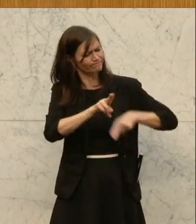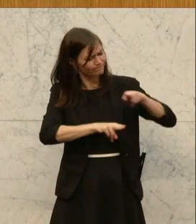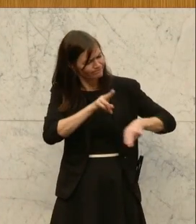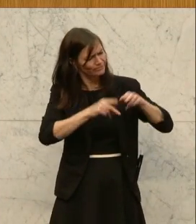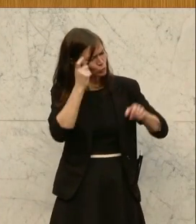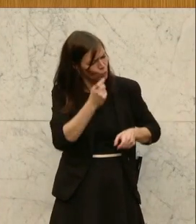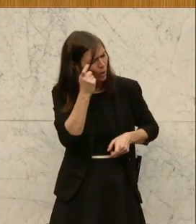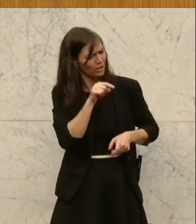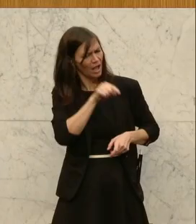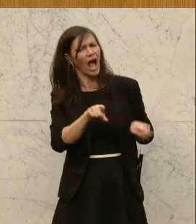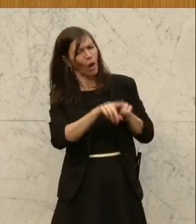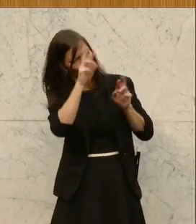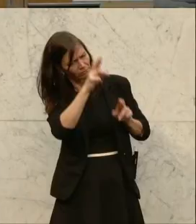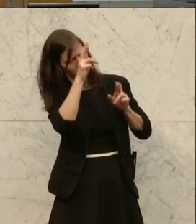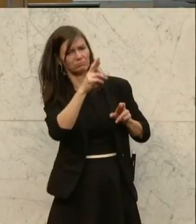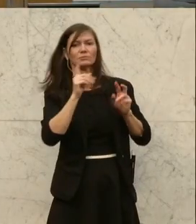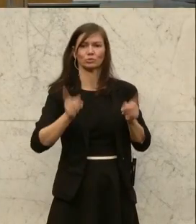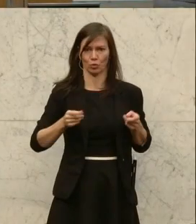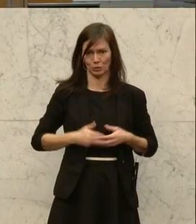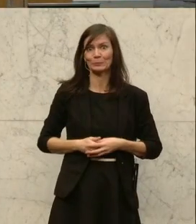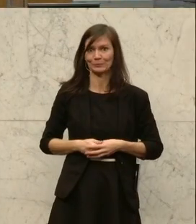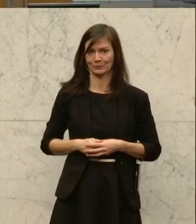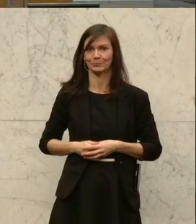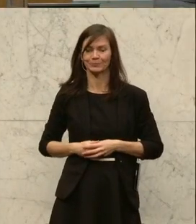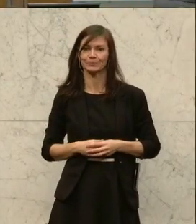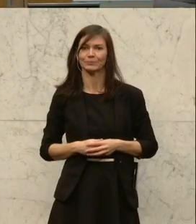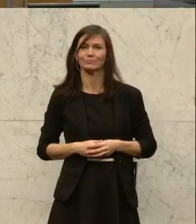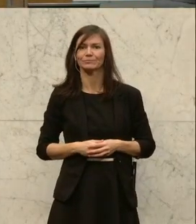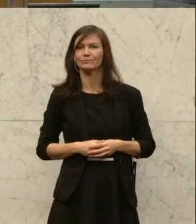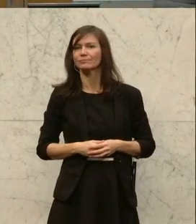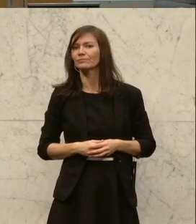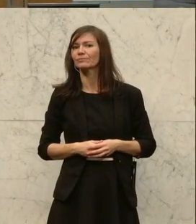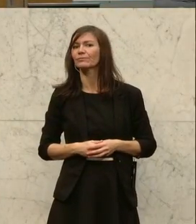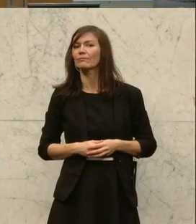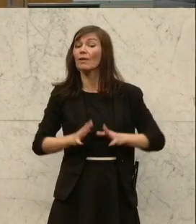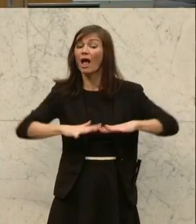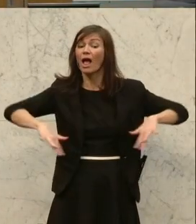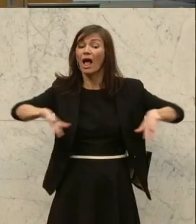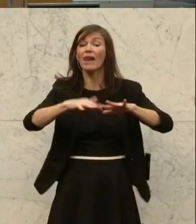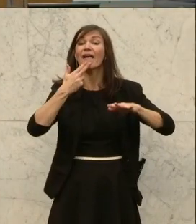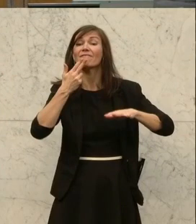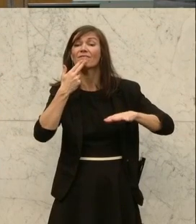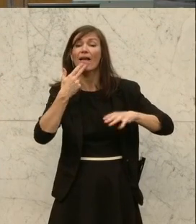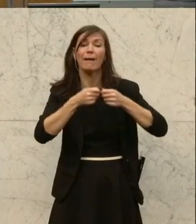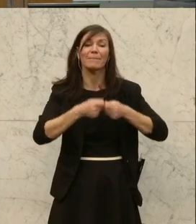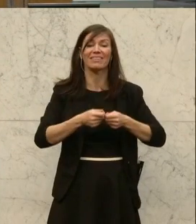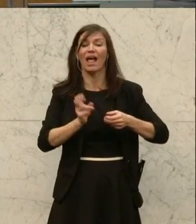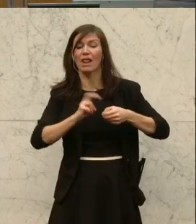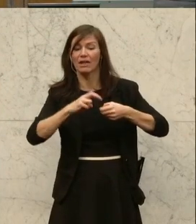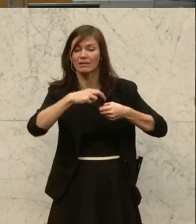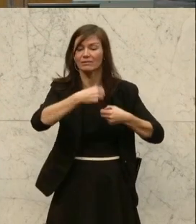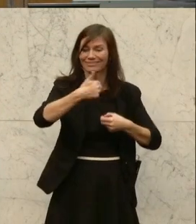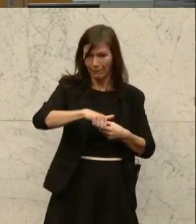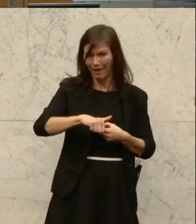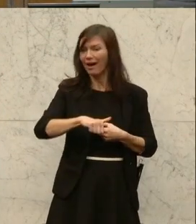es ist das Interesse aller Beteiligten, dass Tiere wohlbehalten